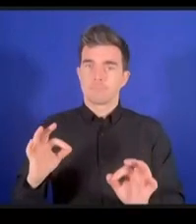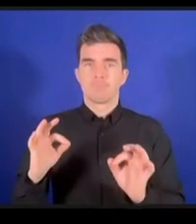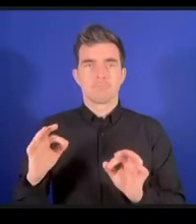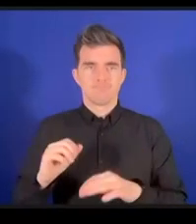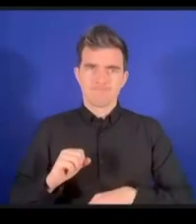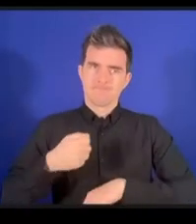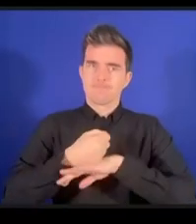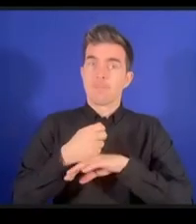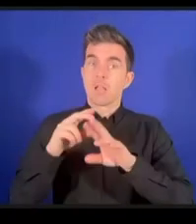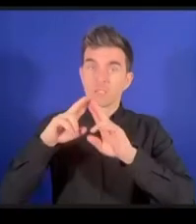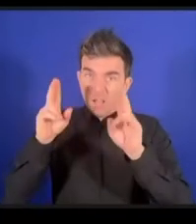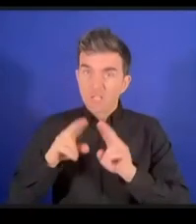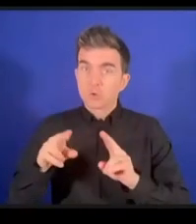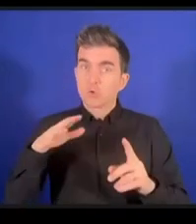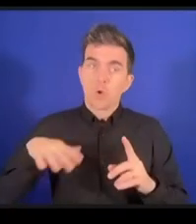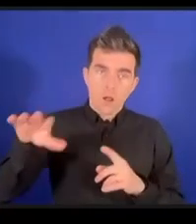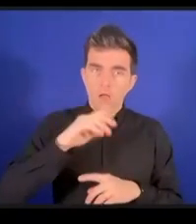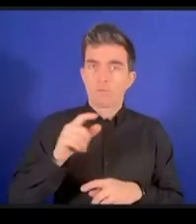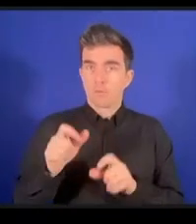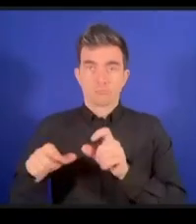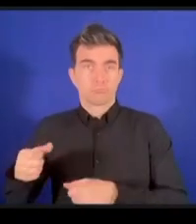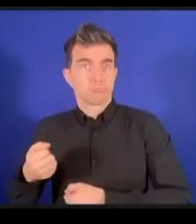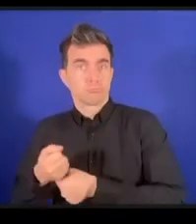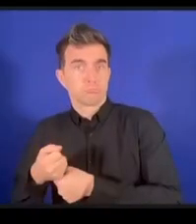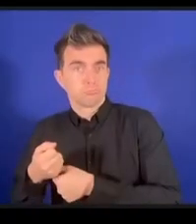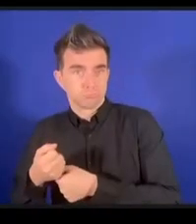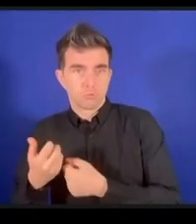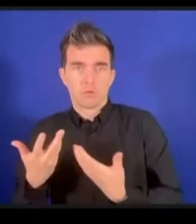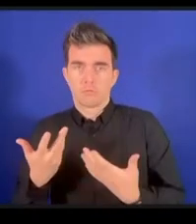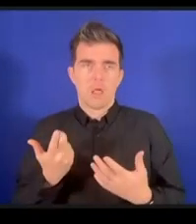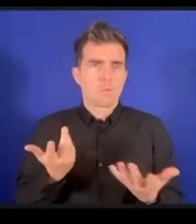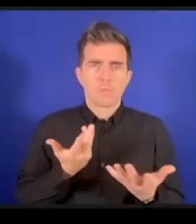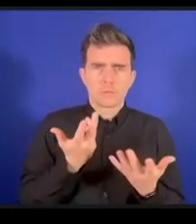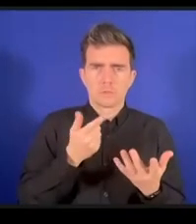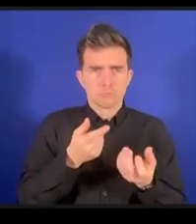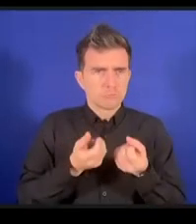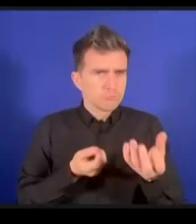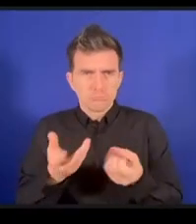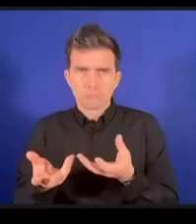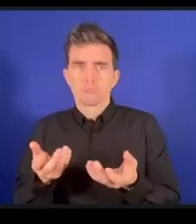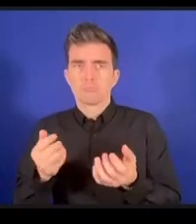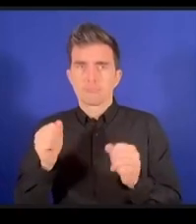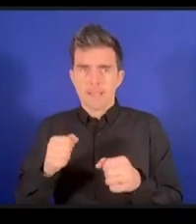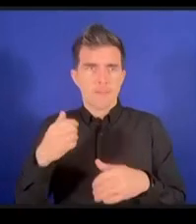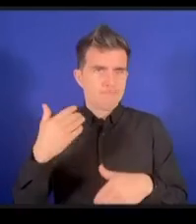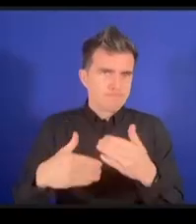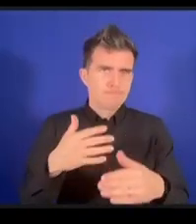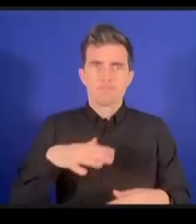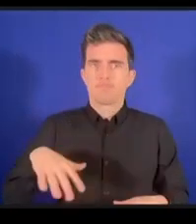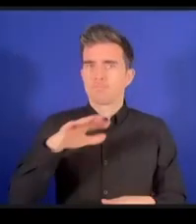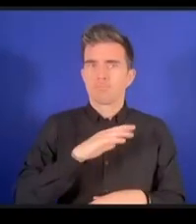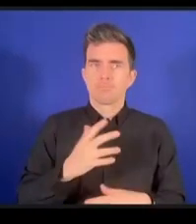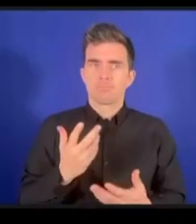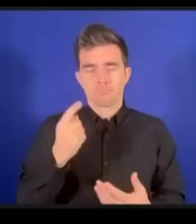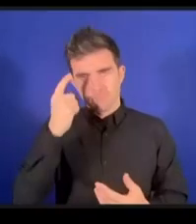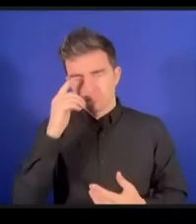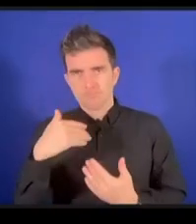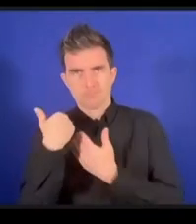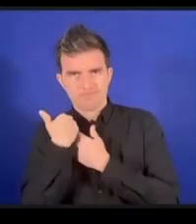作業の中でどれを実際に実施に落とすことができるでしょうかという質問ですパネリストの方